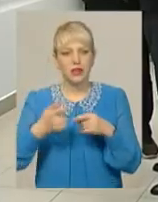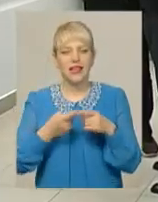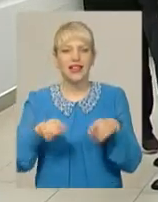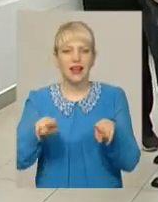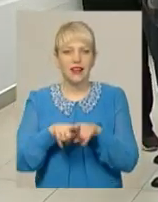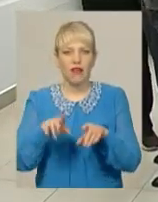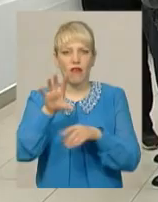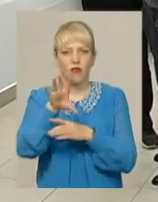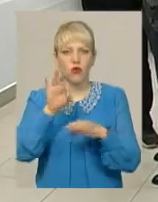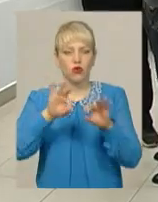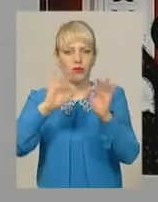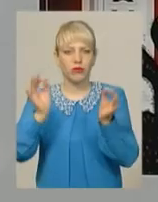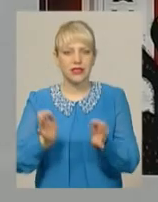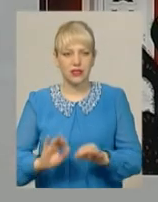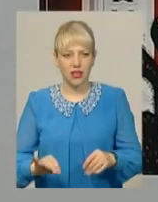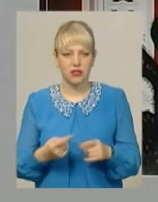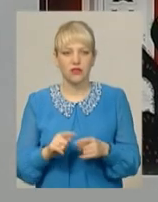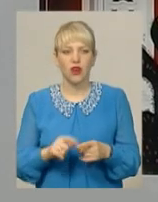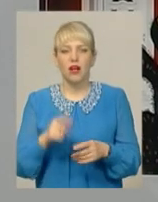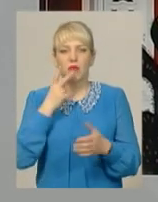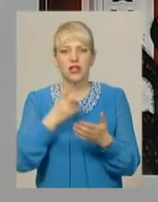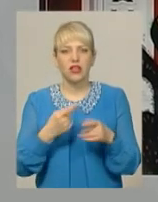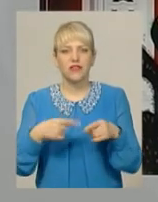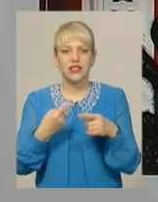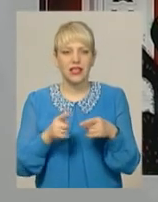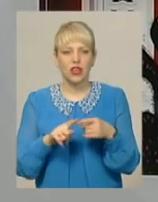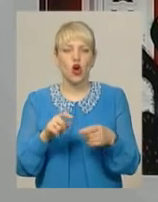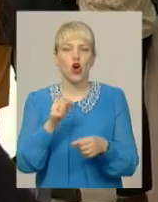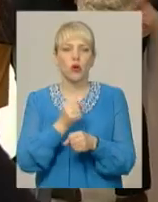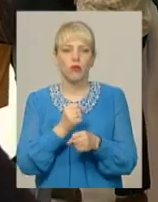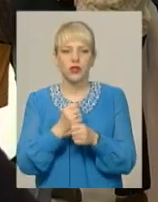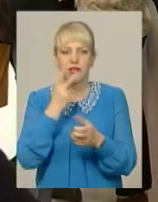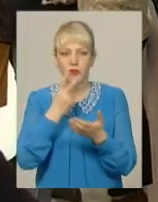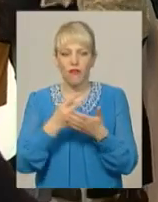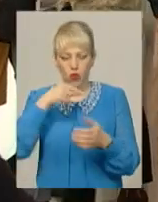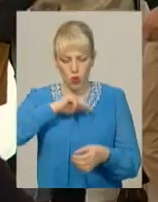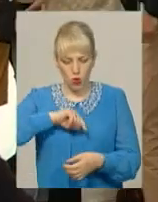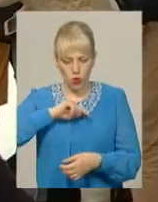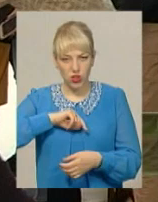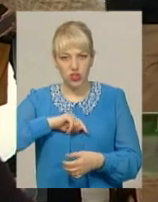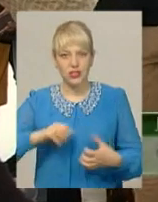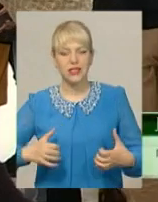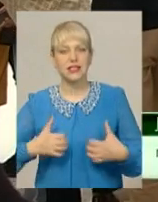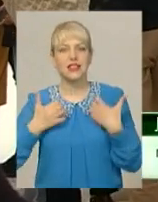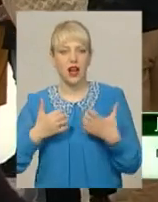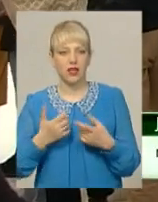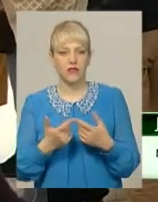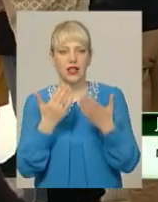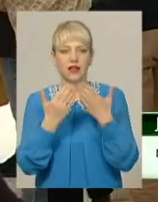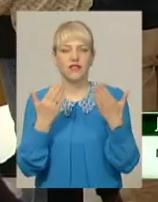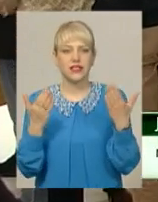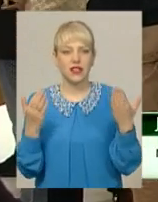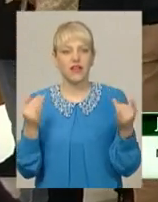мистецтвознавиця Лариса Чернова вбачає у цих роботах демонстрацію внутрішніх страхів. Виставка насправді дуже цікава,